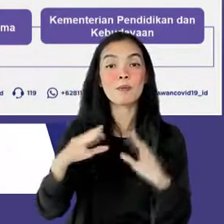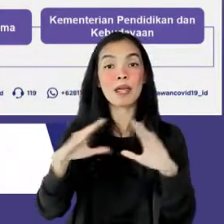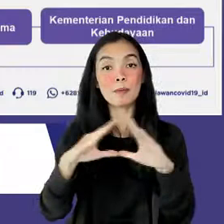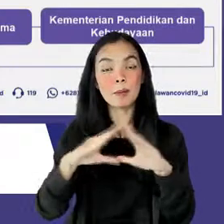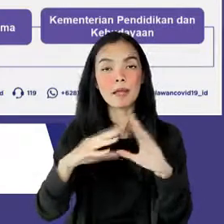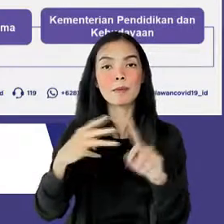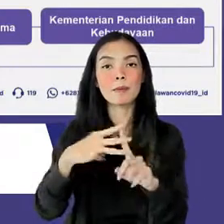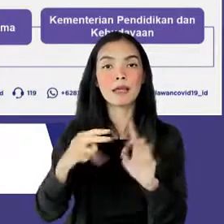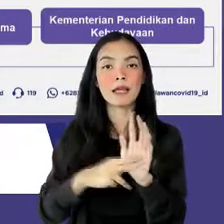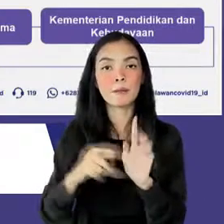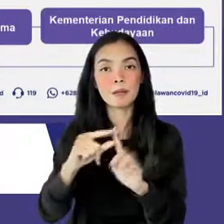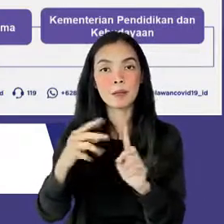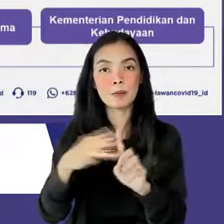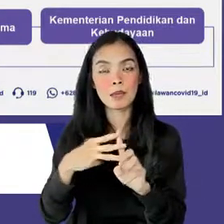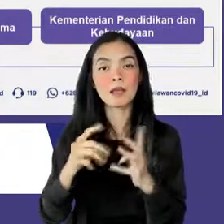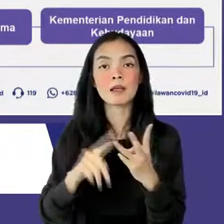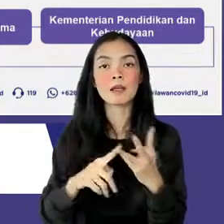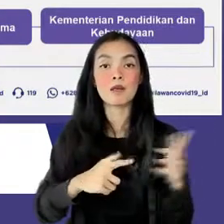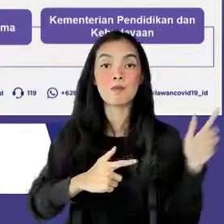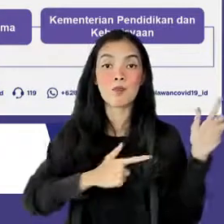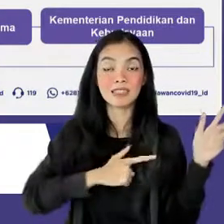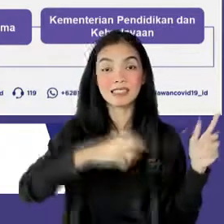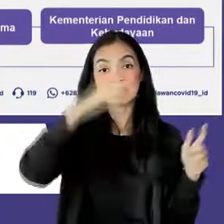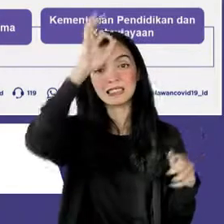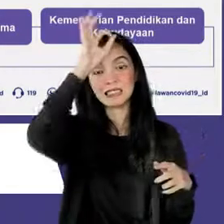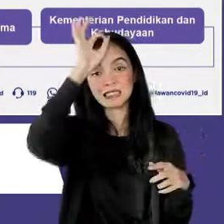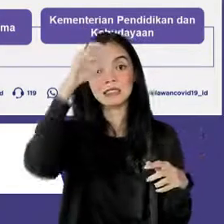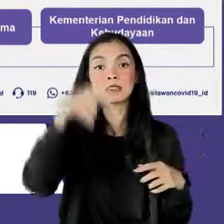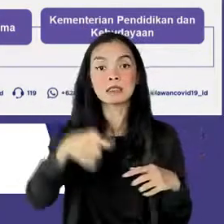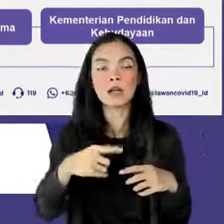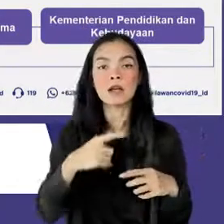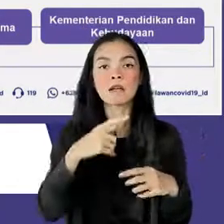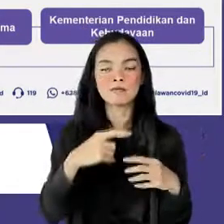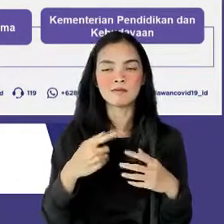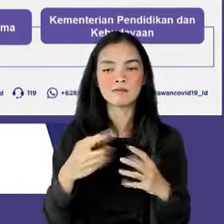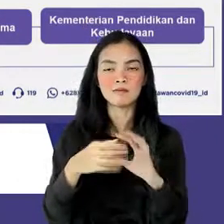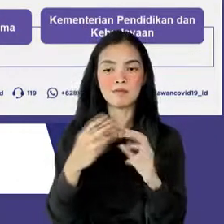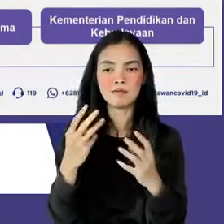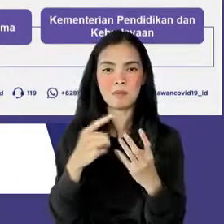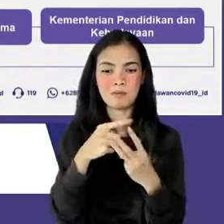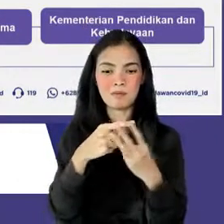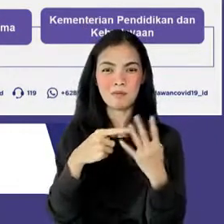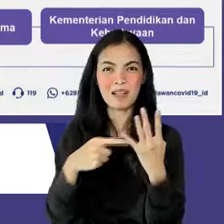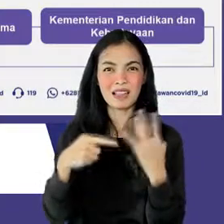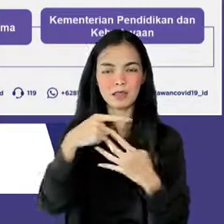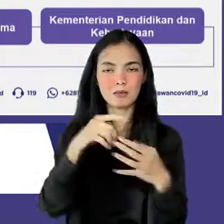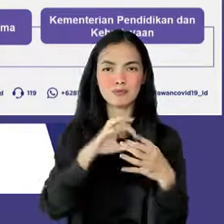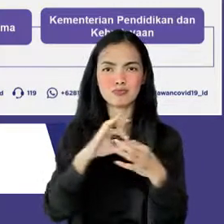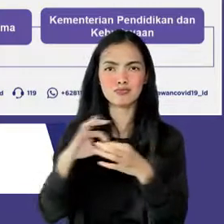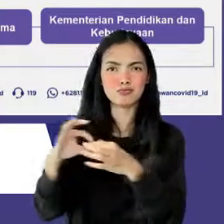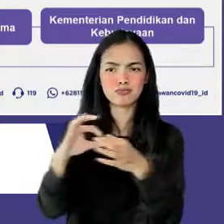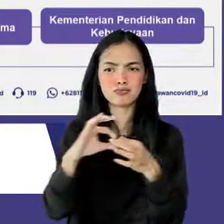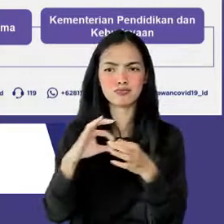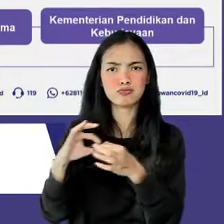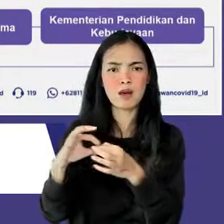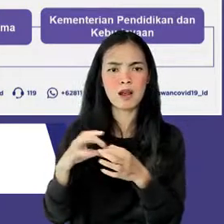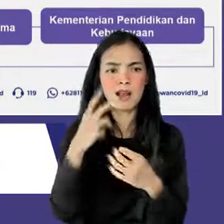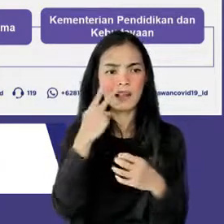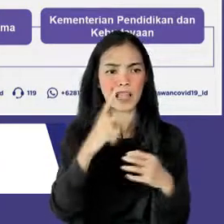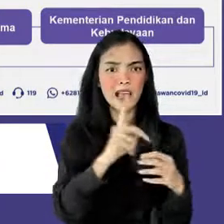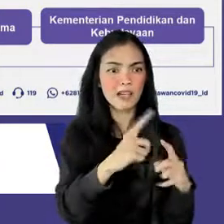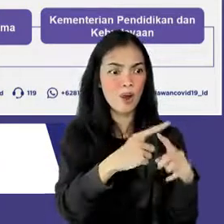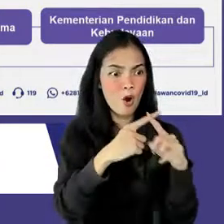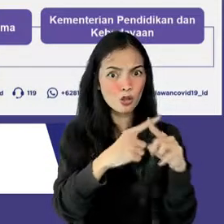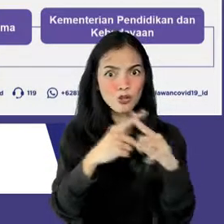dan TNI Polri saling bekerjasama untuk melakukan edukasi dan penangkalan hoax berkelanjutan dalam